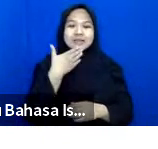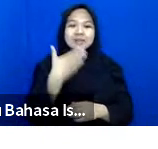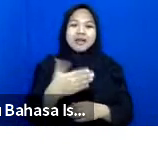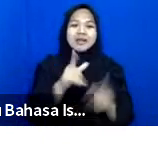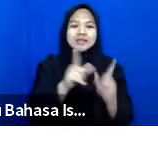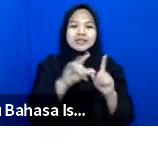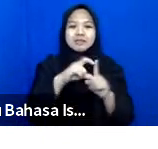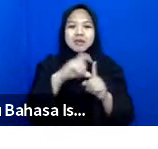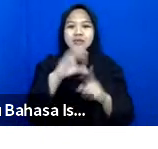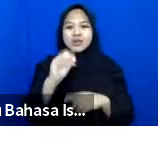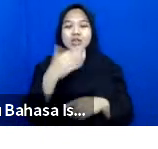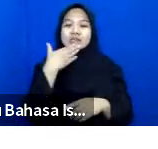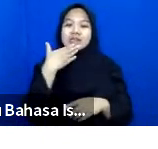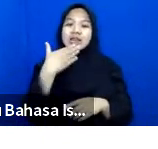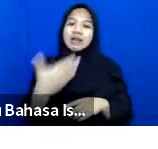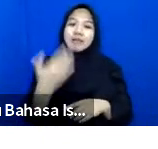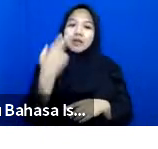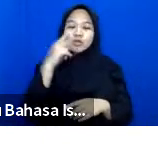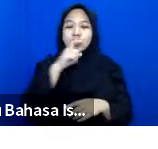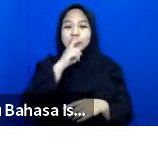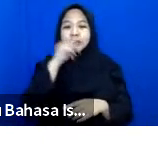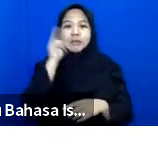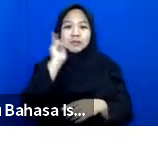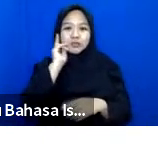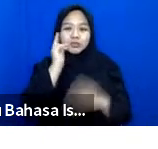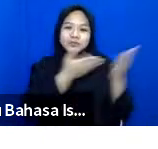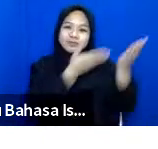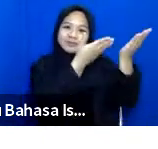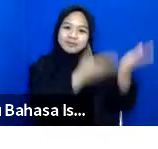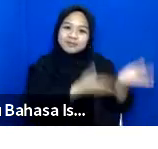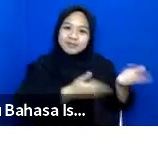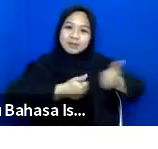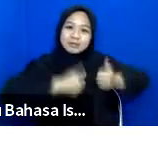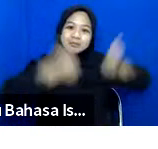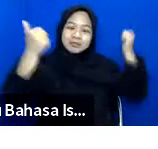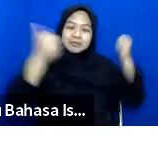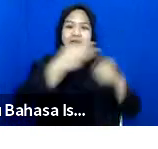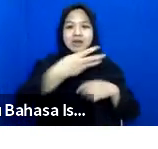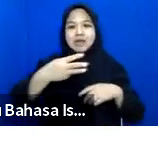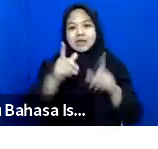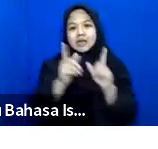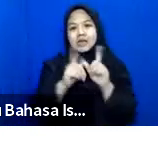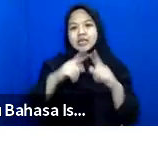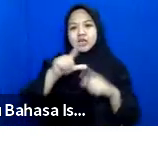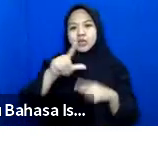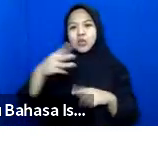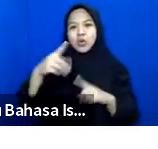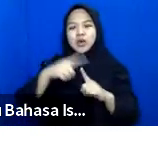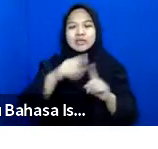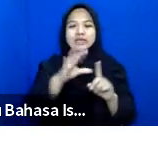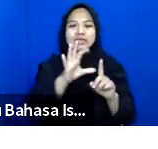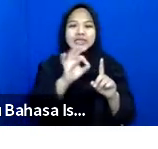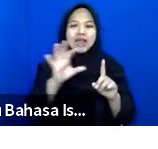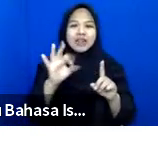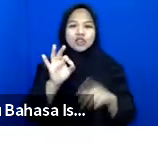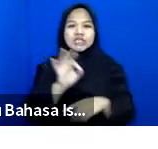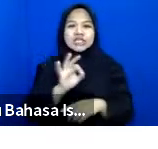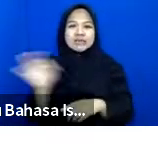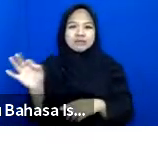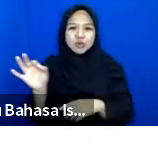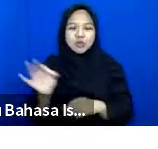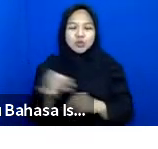Widow Dan Selamat Untuk Bapak Ibu Yang Memenangkan E-Wallet Penilai 100 Ribu